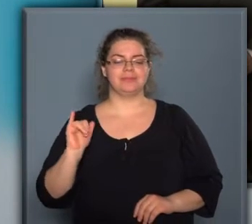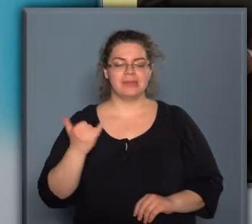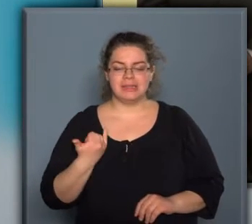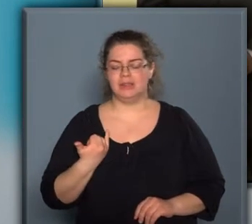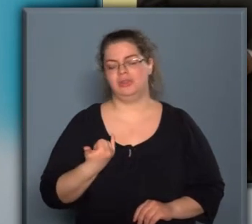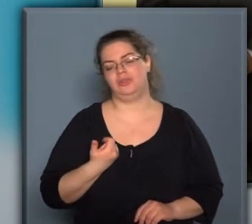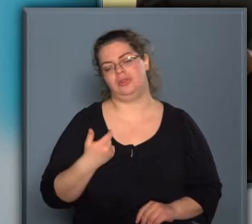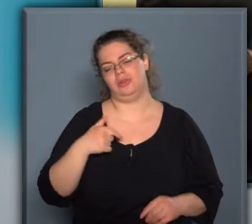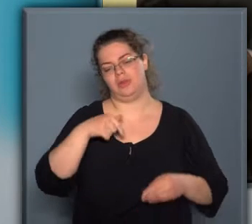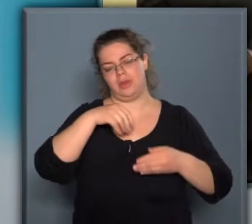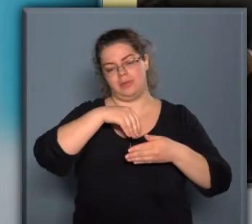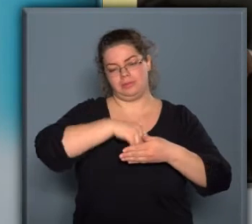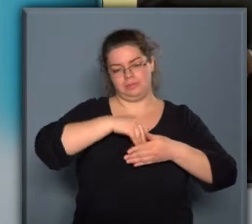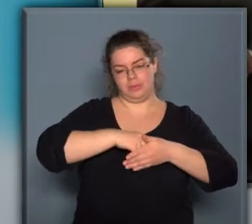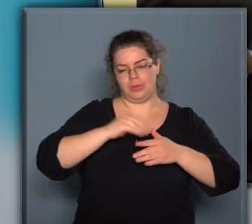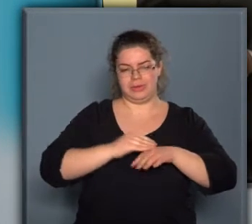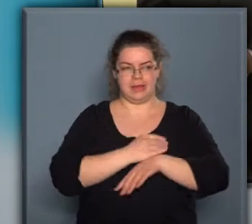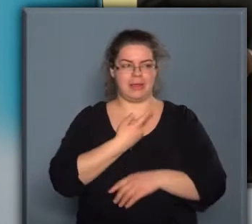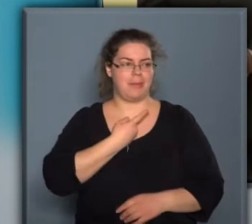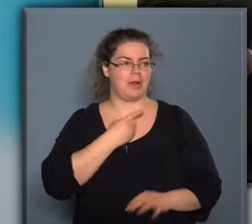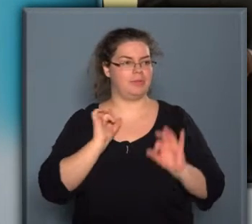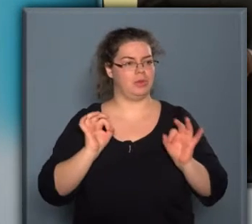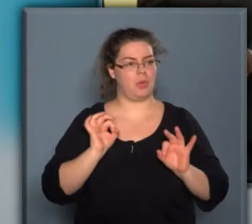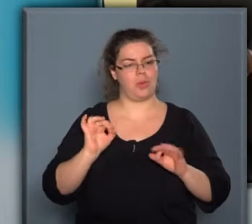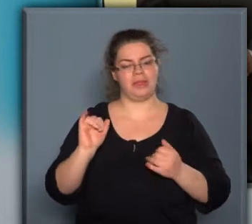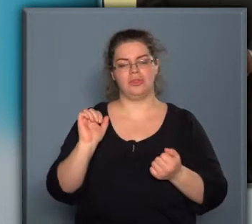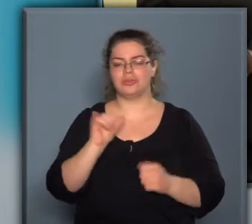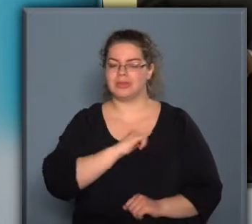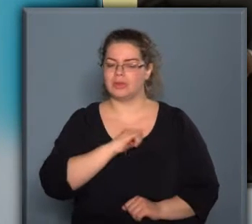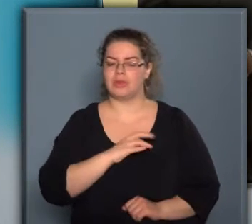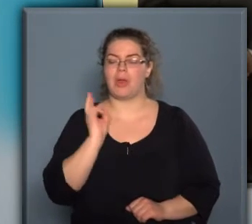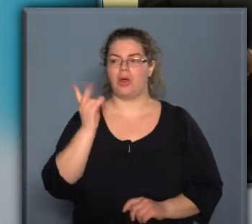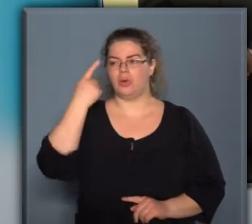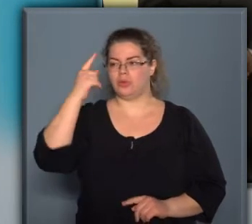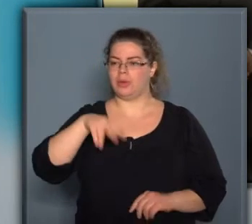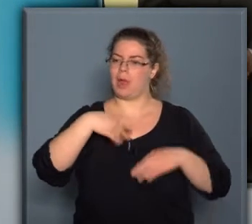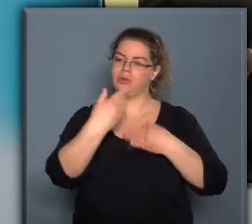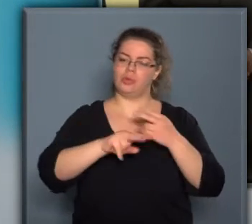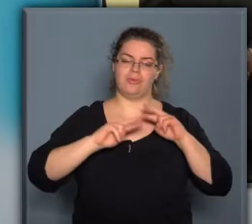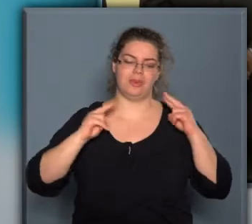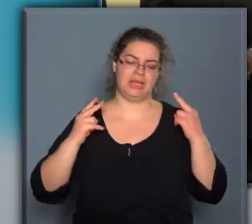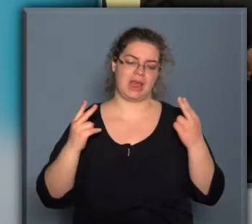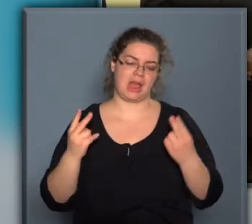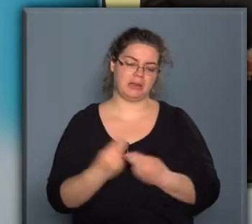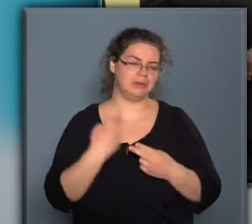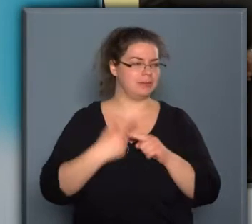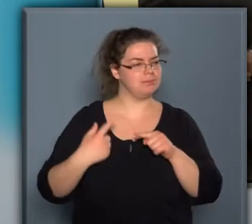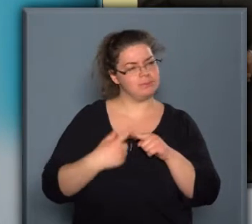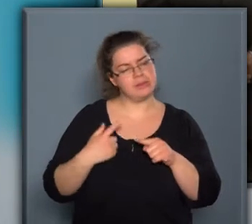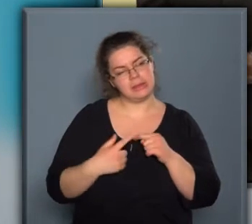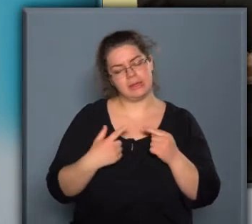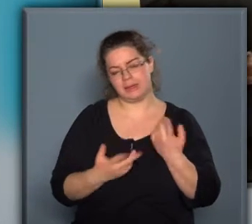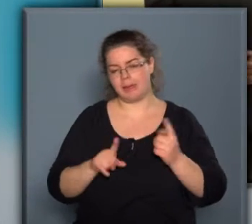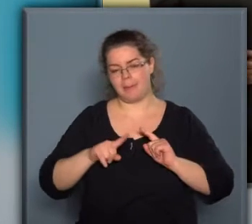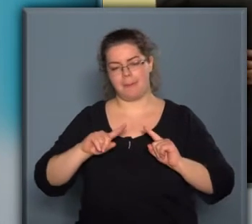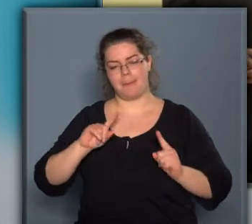ott érzem magam jól, és ott érzem magam biztonságban, és akkor tudom a külvilágot egy kicsit